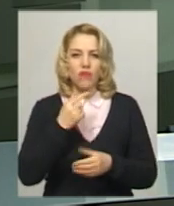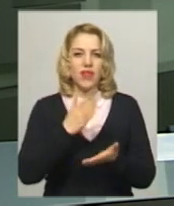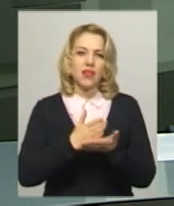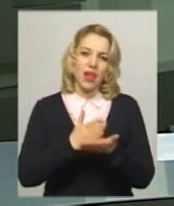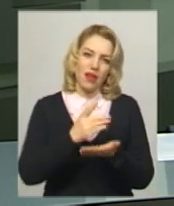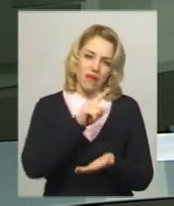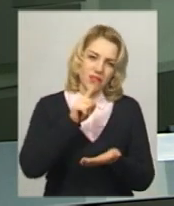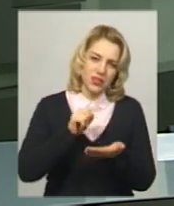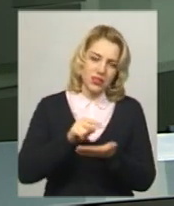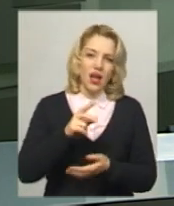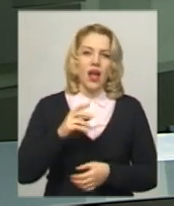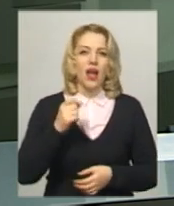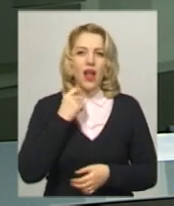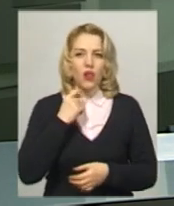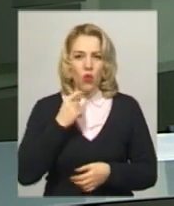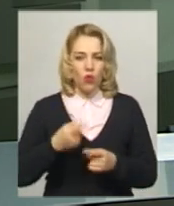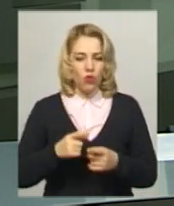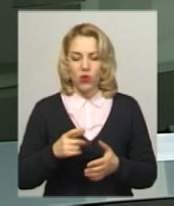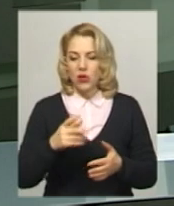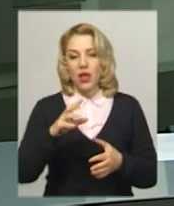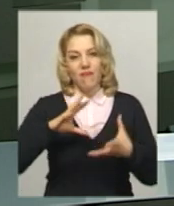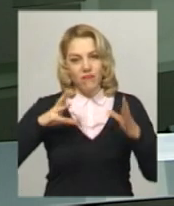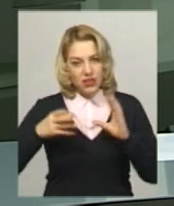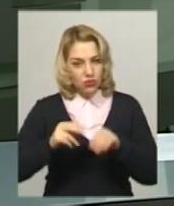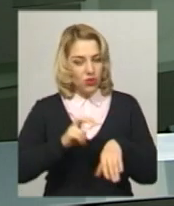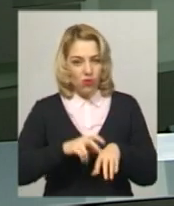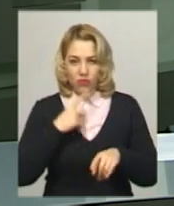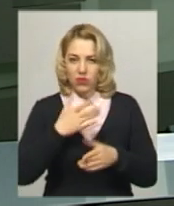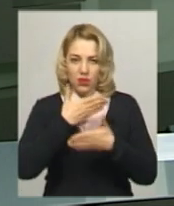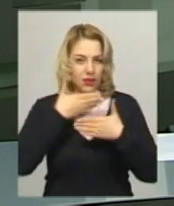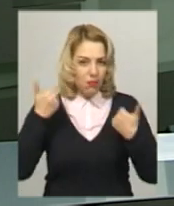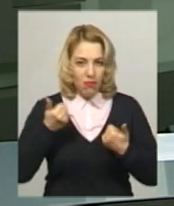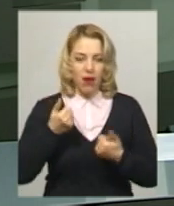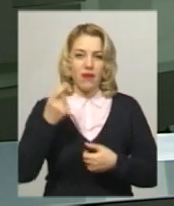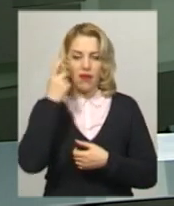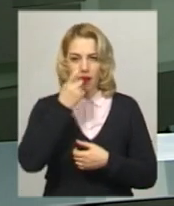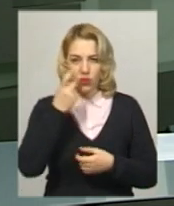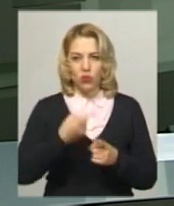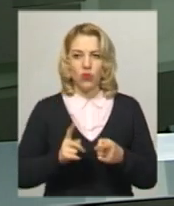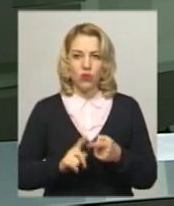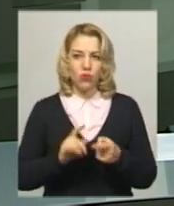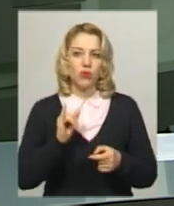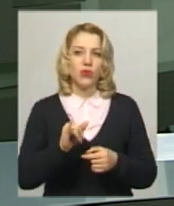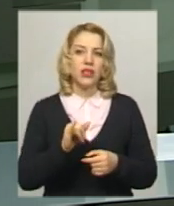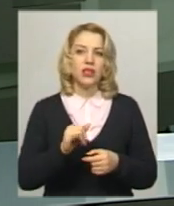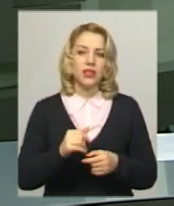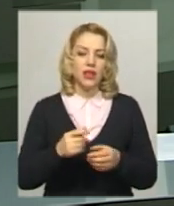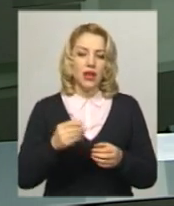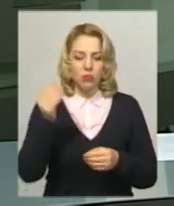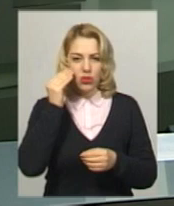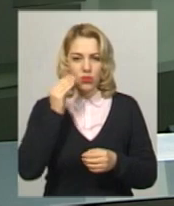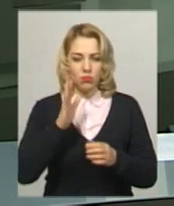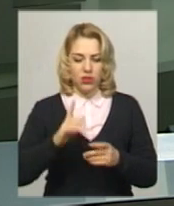алкоголю. За висновками лікарів, ознак алкоголю в крові не виявили. Підозрюваний знаходитиметься під вартою до рішення суду, який